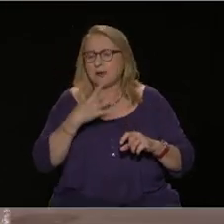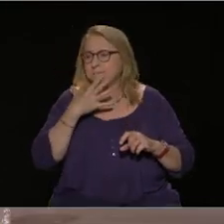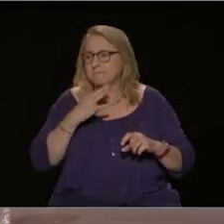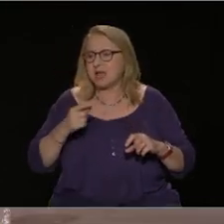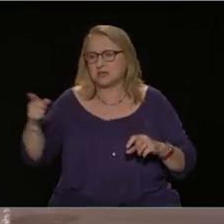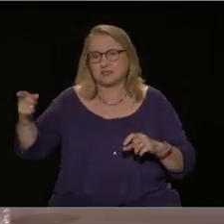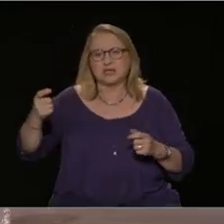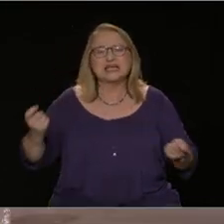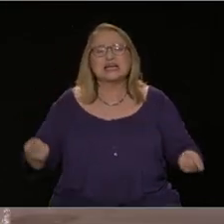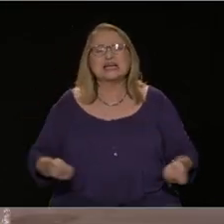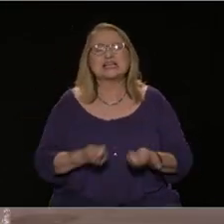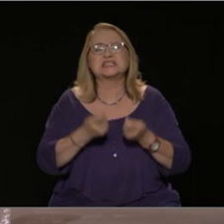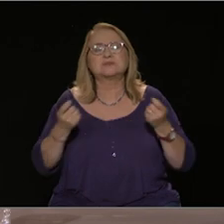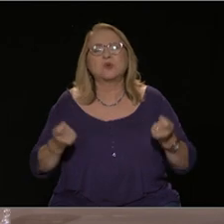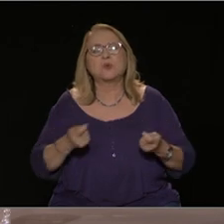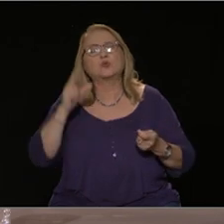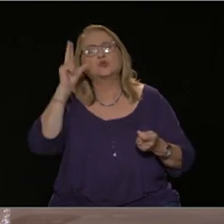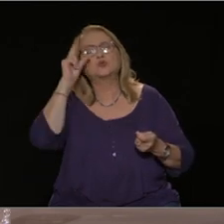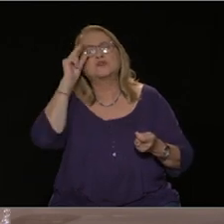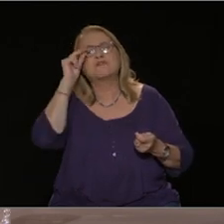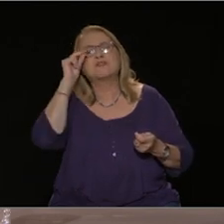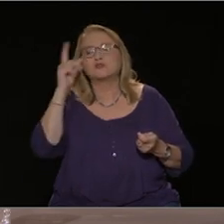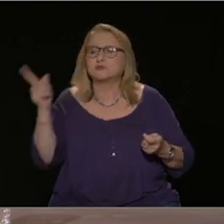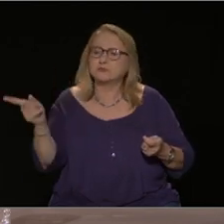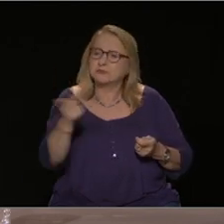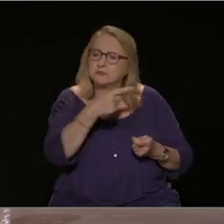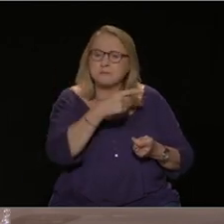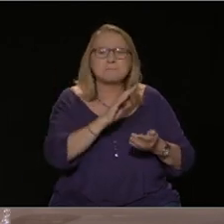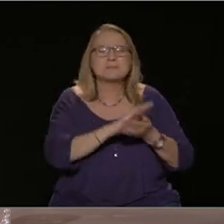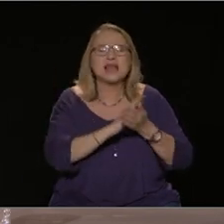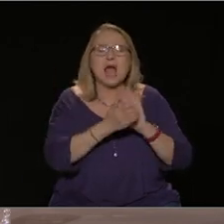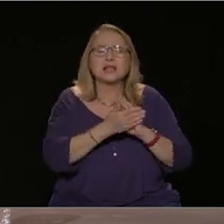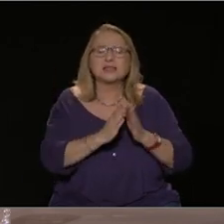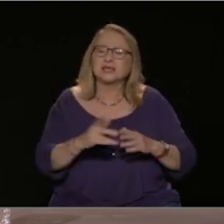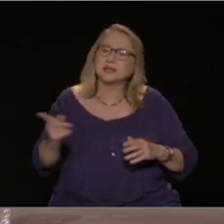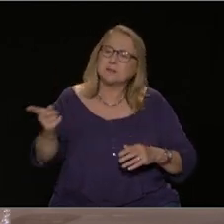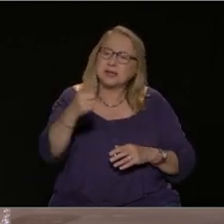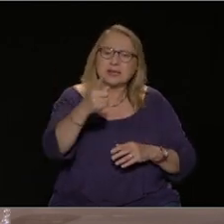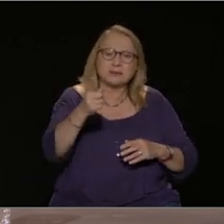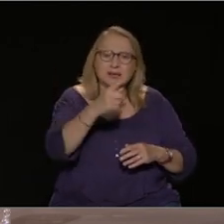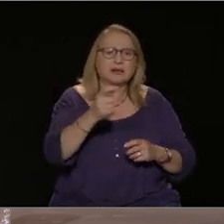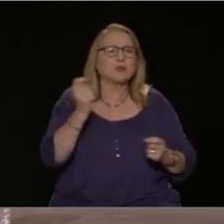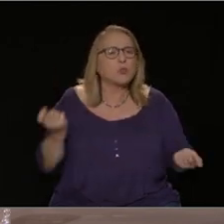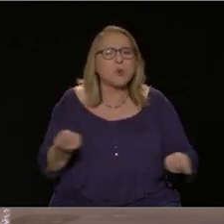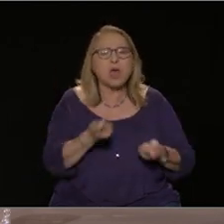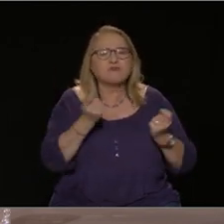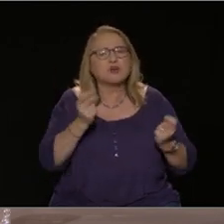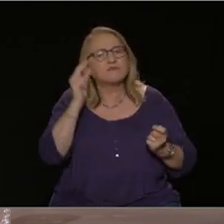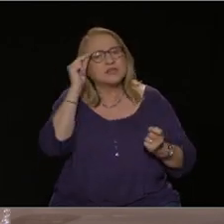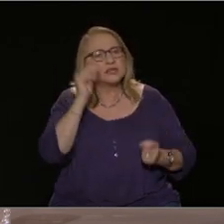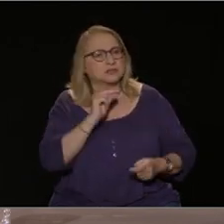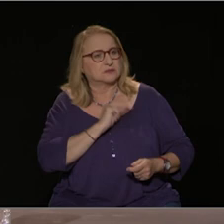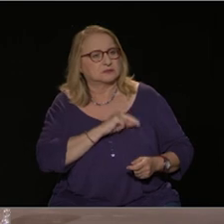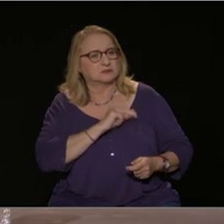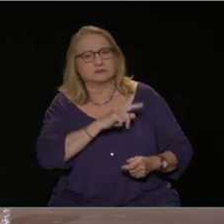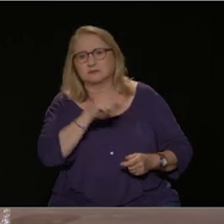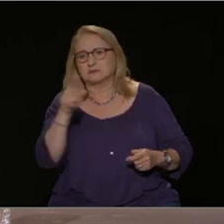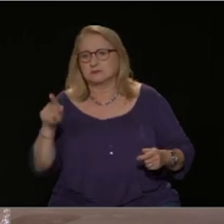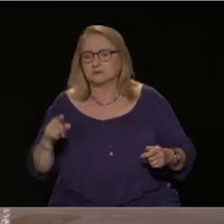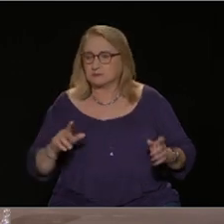διάφορες επιχειρήσεις που συνάπτουν συμβόλαια με τα πανεπιστήμια. Σημαίνει πουθενά διδακτρα.